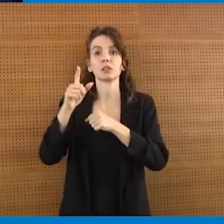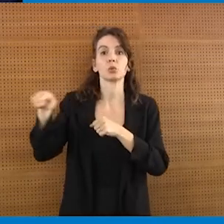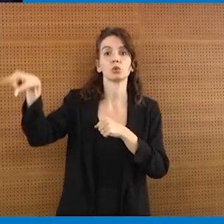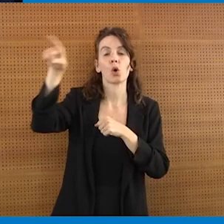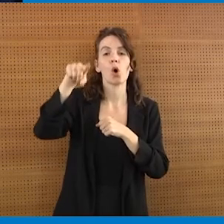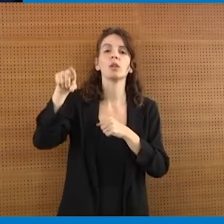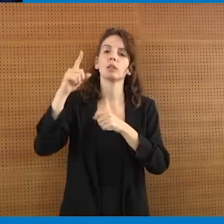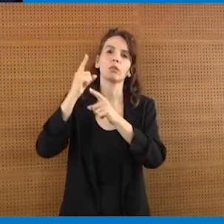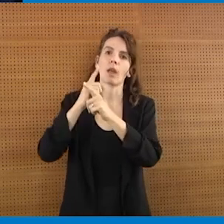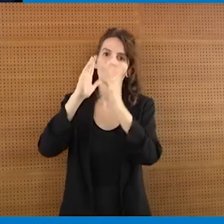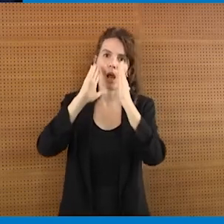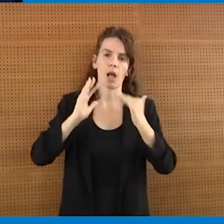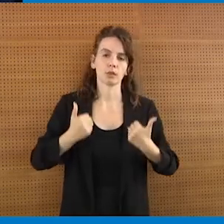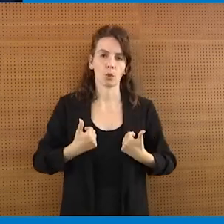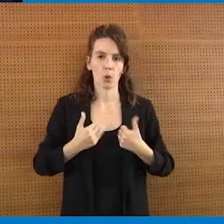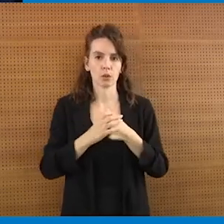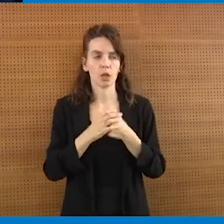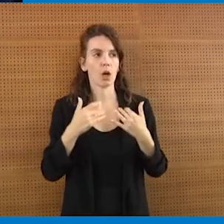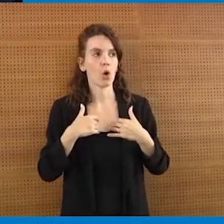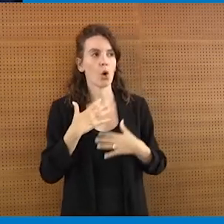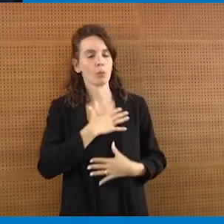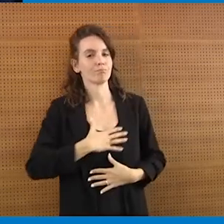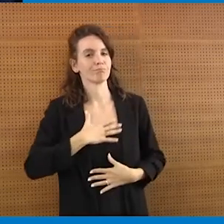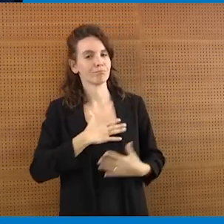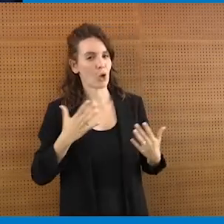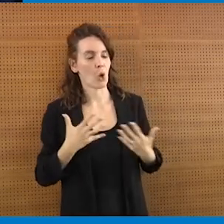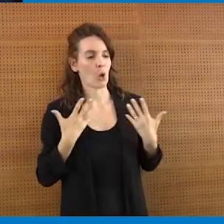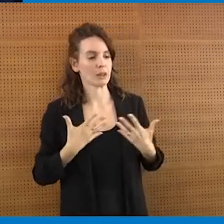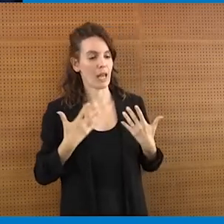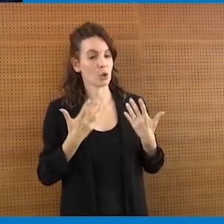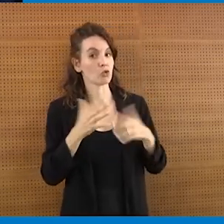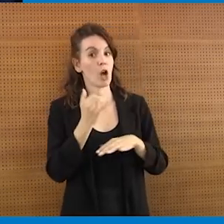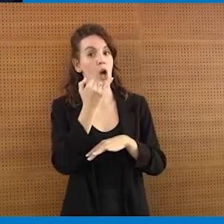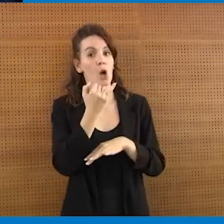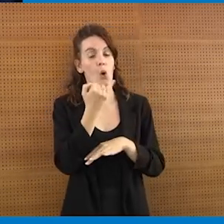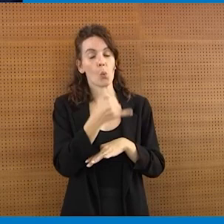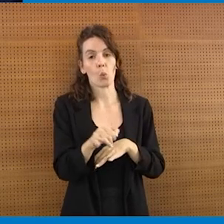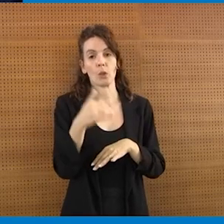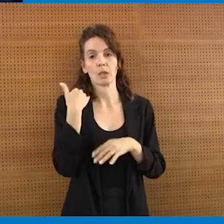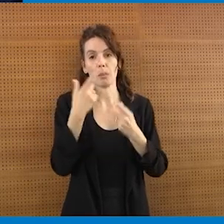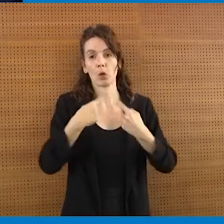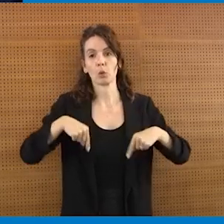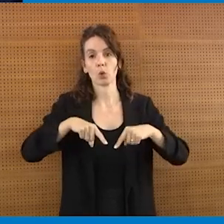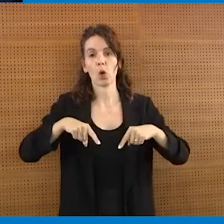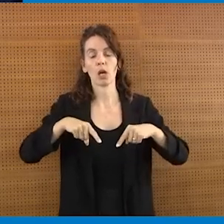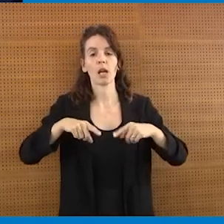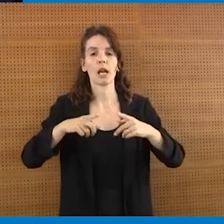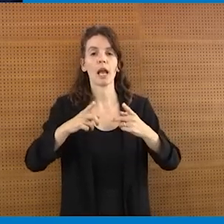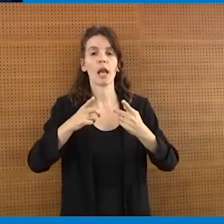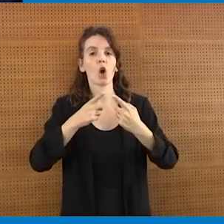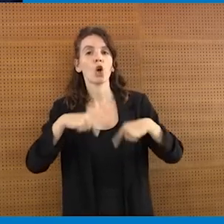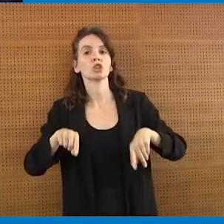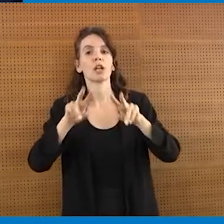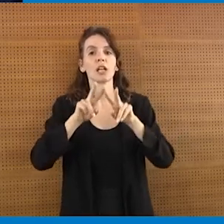prendo nota con piacere che all'ultima riunione del Consiglio nazionale del terzo settore è stato istituito un gruppo di